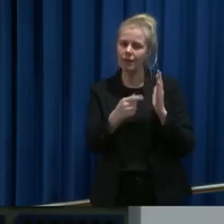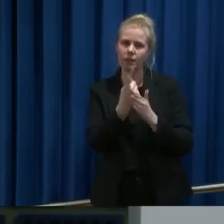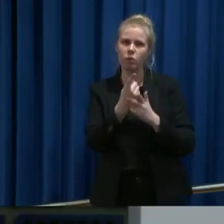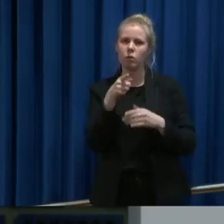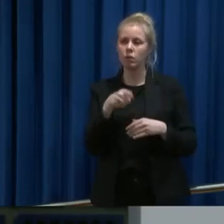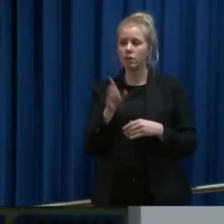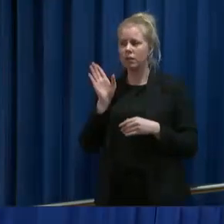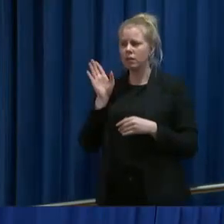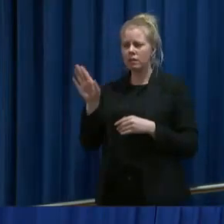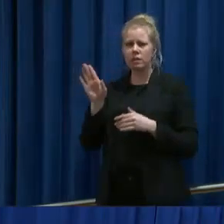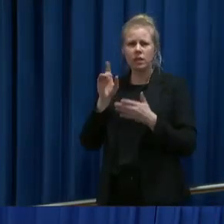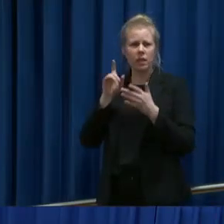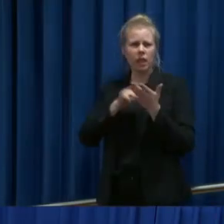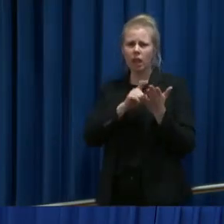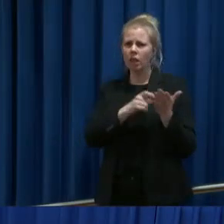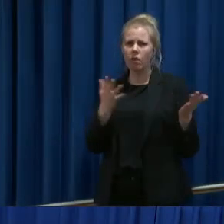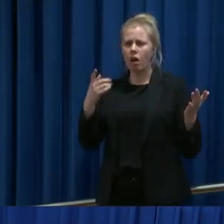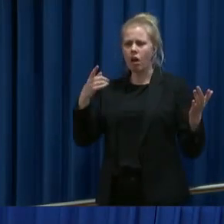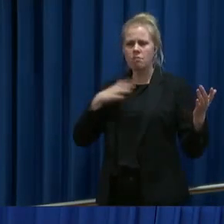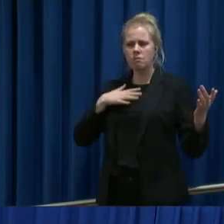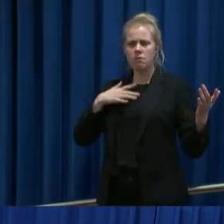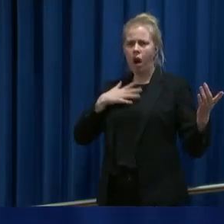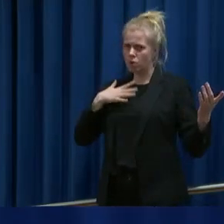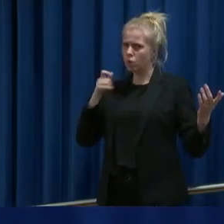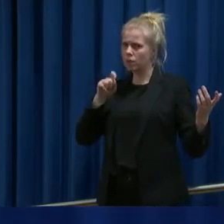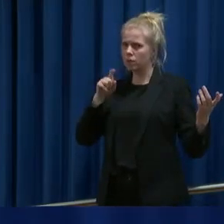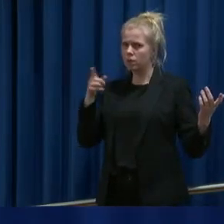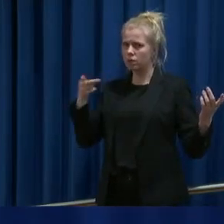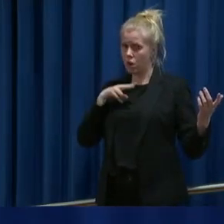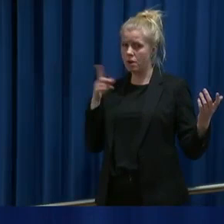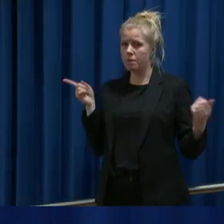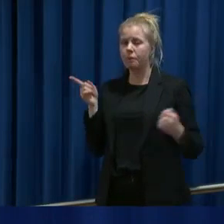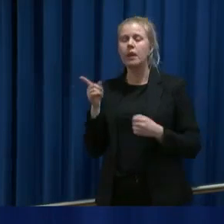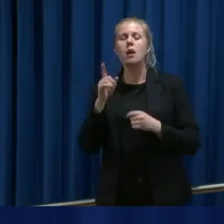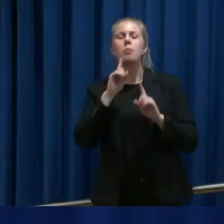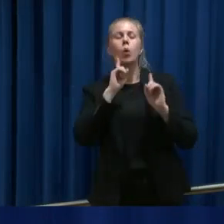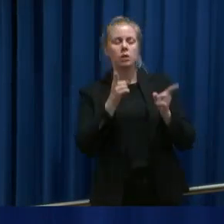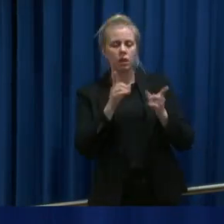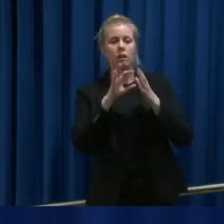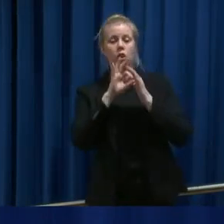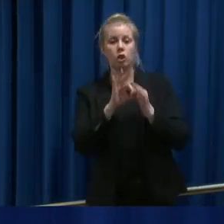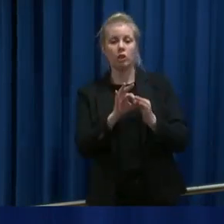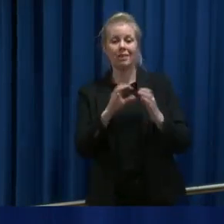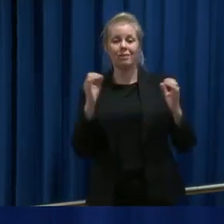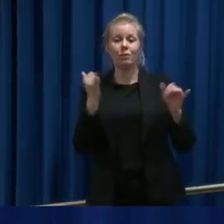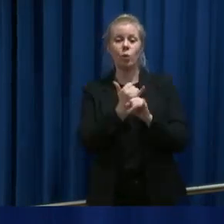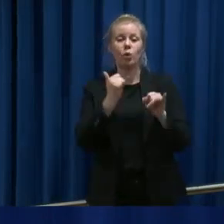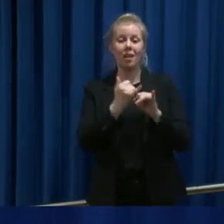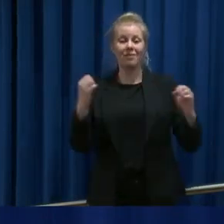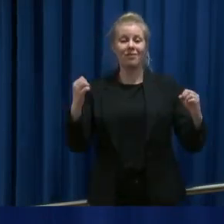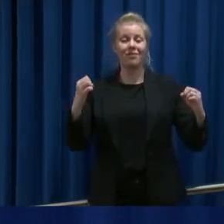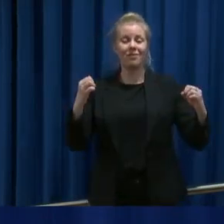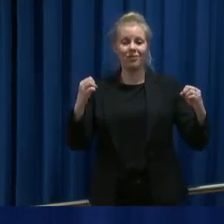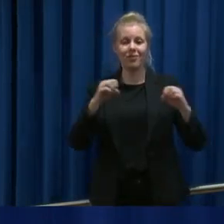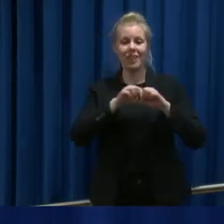kritikk? Jeg mener at påståndene er knyttet til hvordan virus og helsemessige